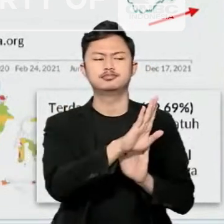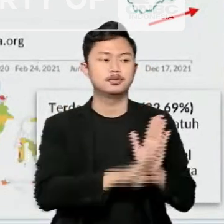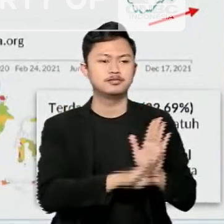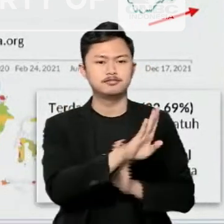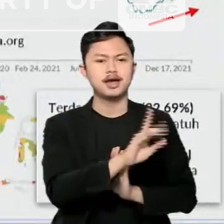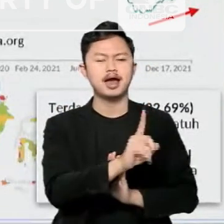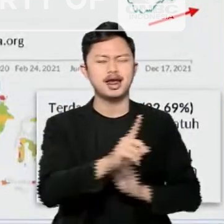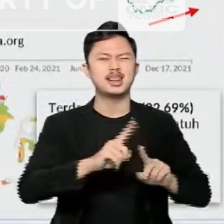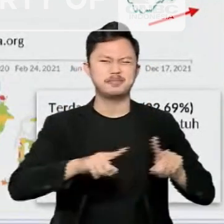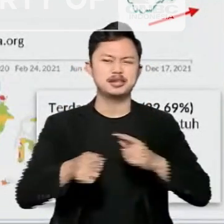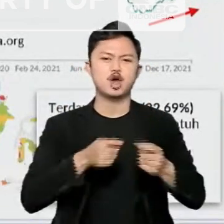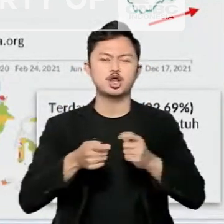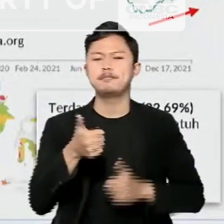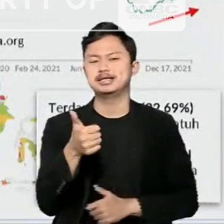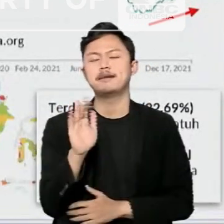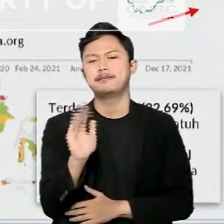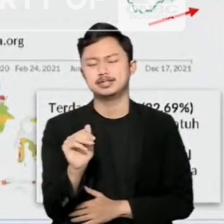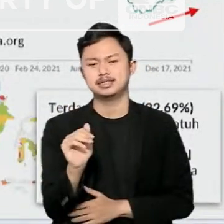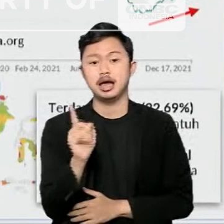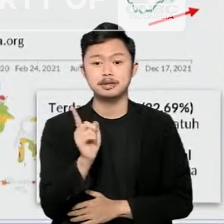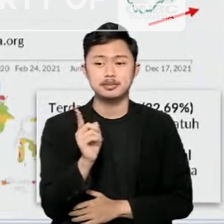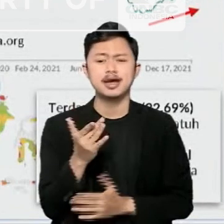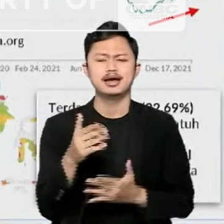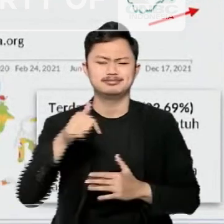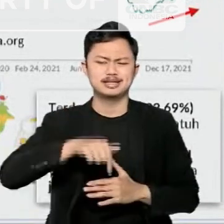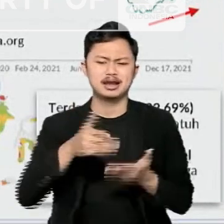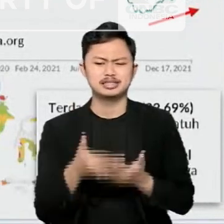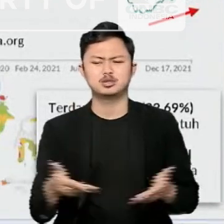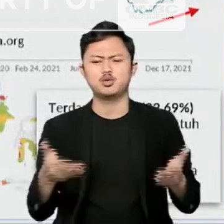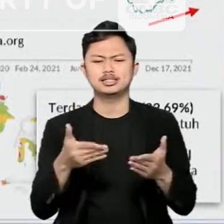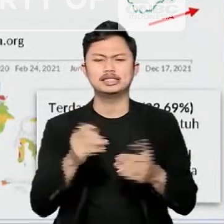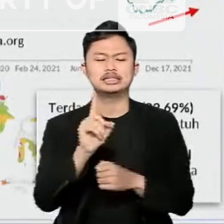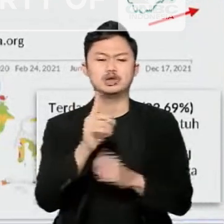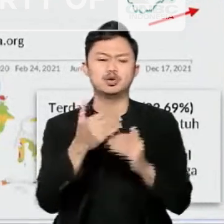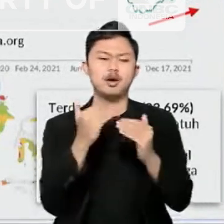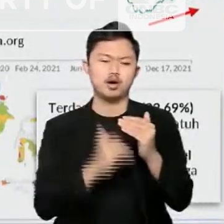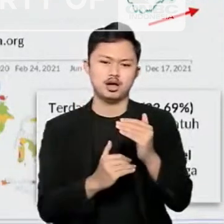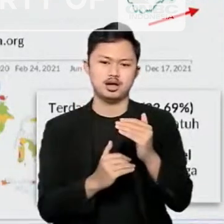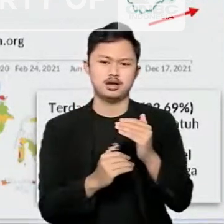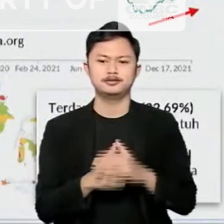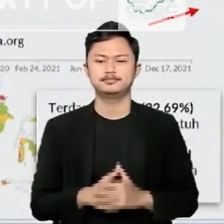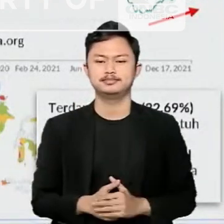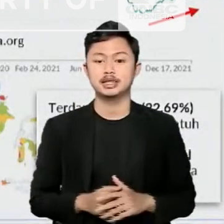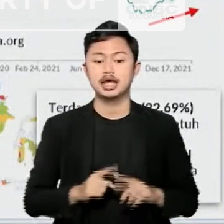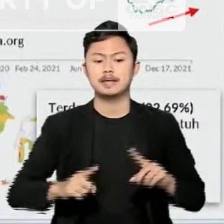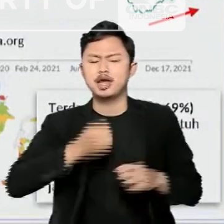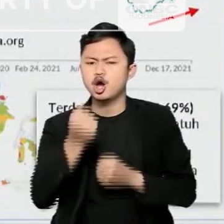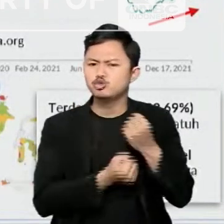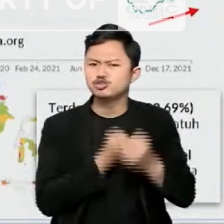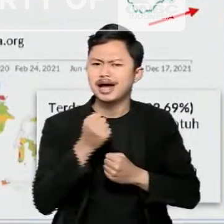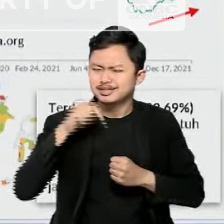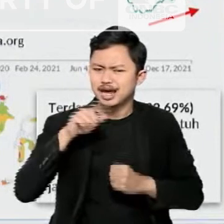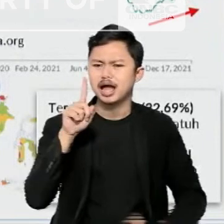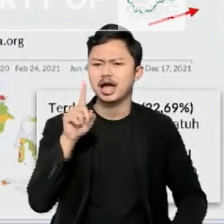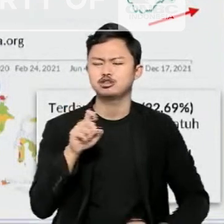yang terjadi masih cenderung terkendali, karena RT saat ini masih di bawah satu. Namun, tetap diperlukan usaha sejak